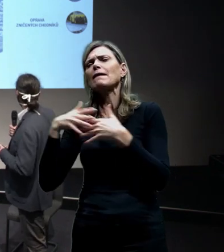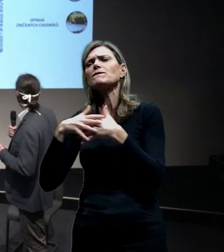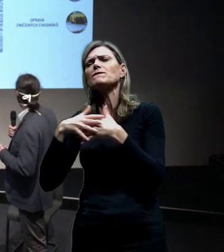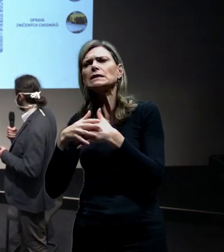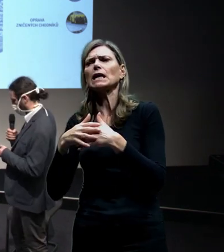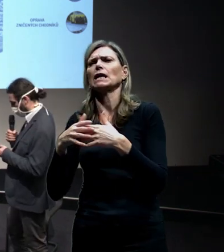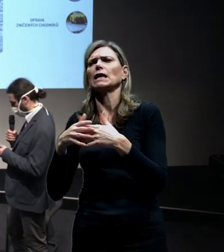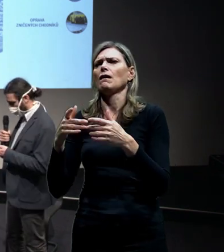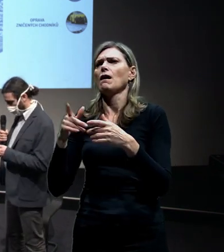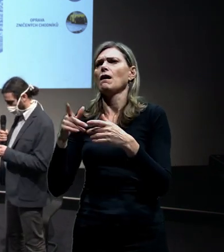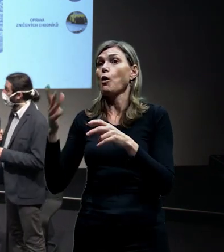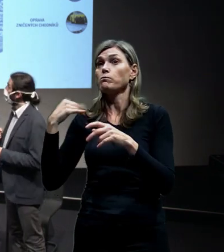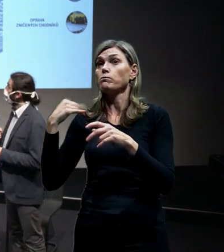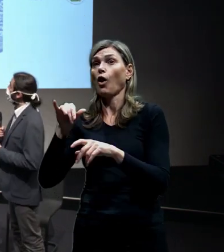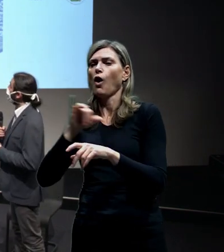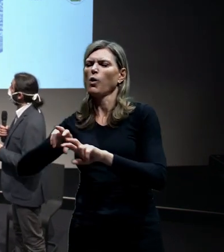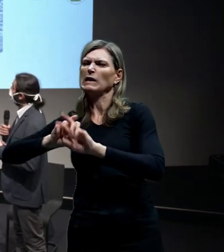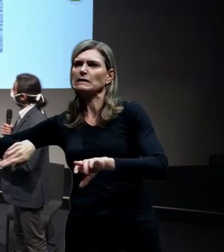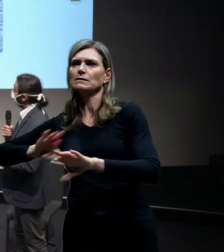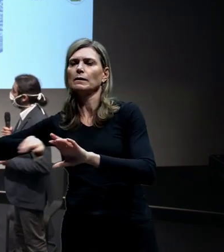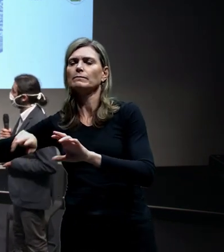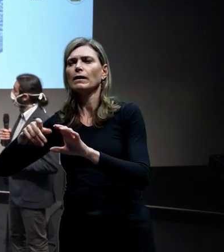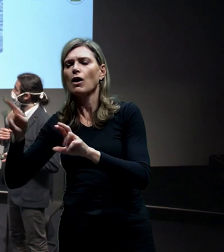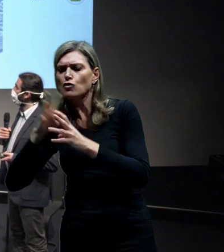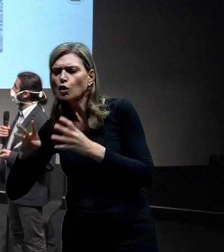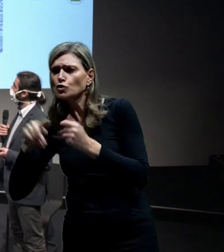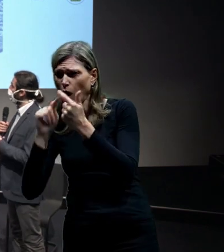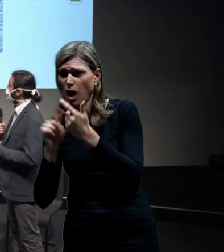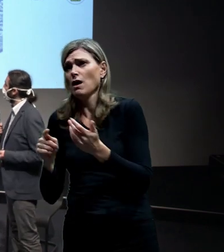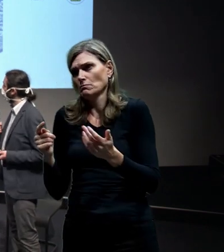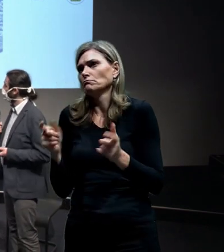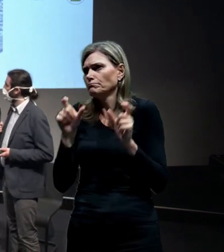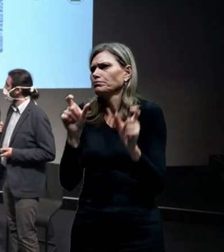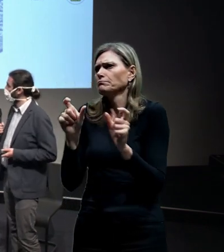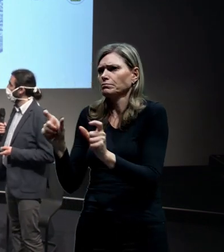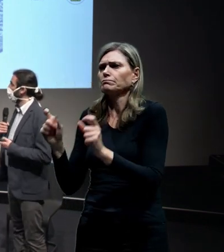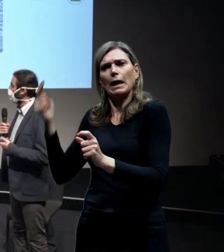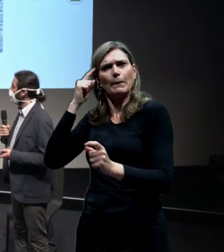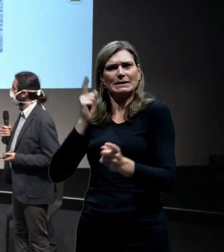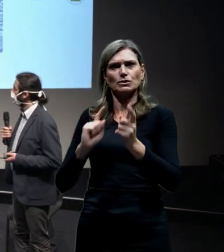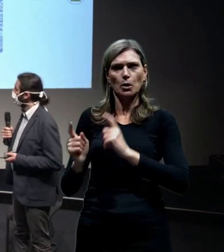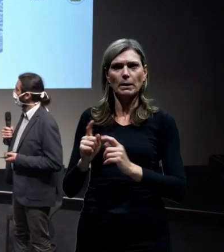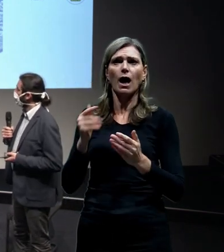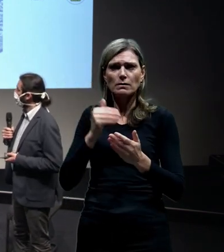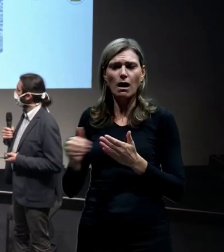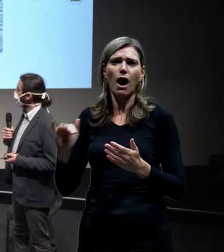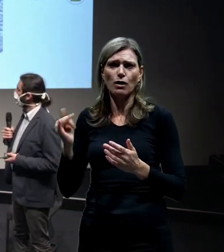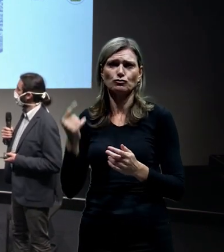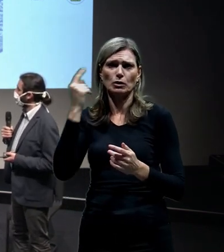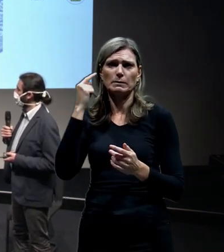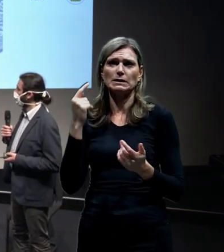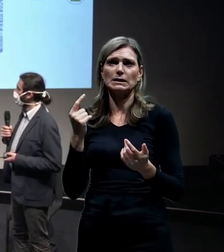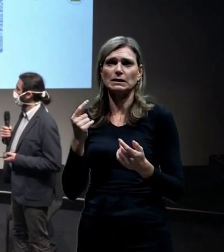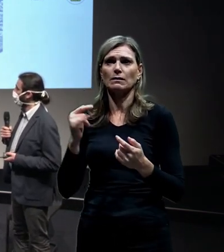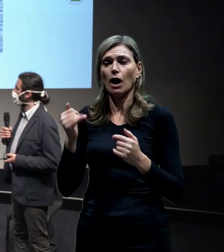částic. Pak jsou to opatření, na kterých pracujeme teď, nebo která se mají